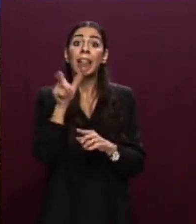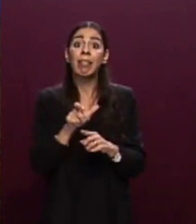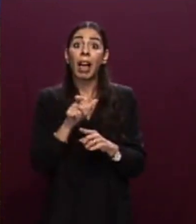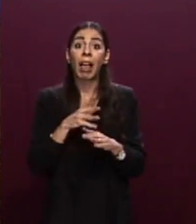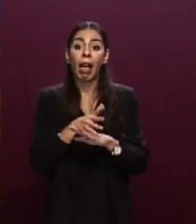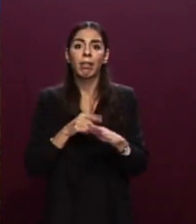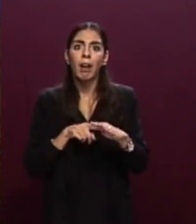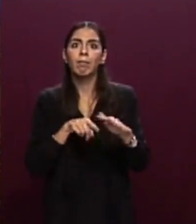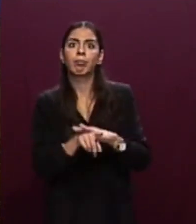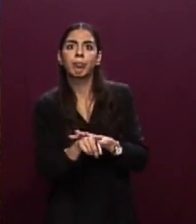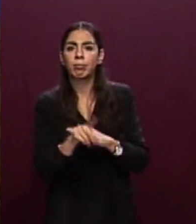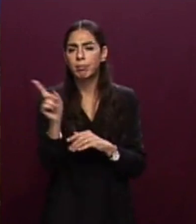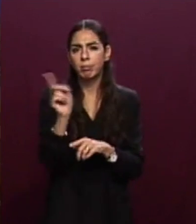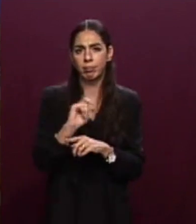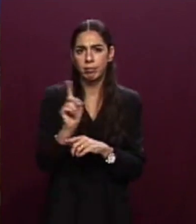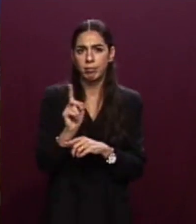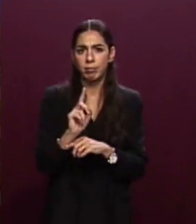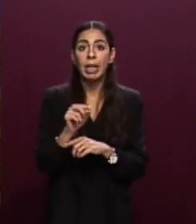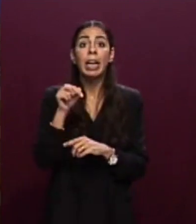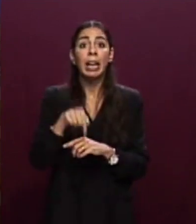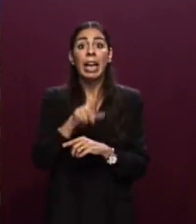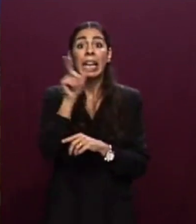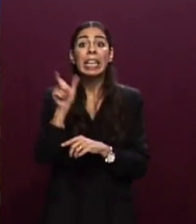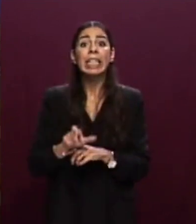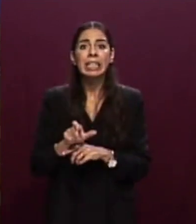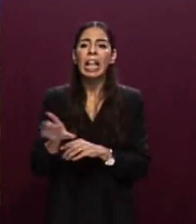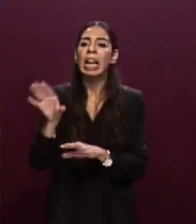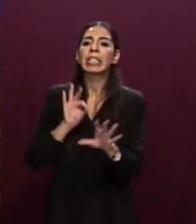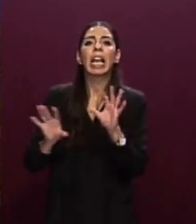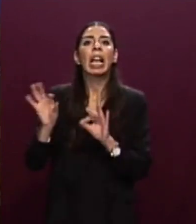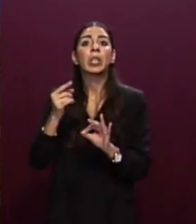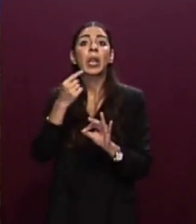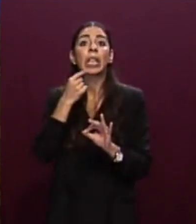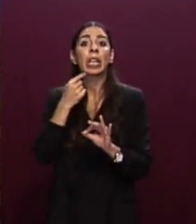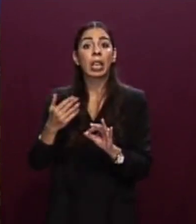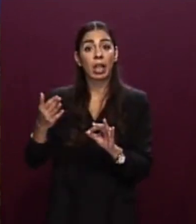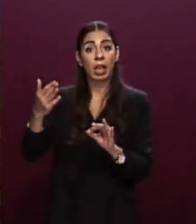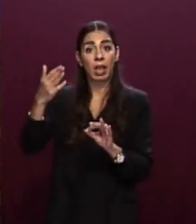selezione di ingresso in Italia non la fanno i trafficanti di esseri umani.